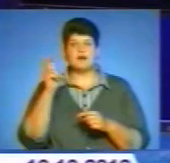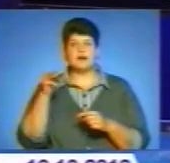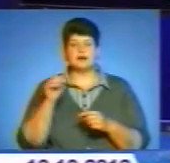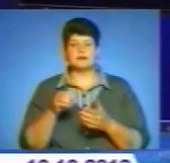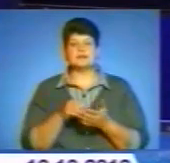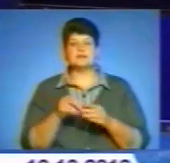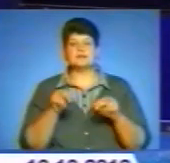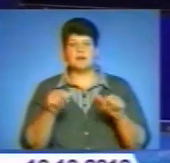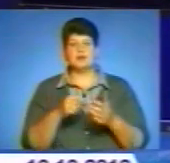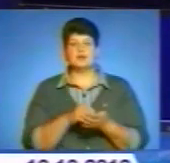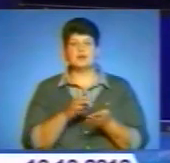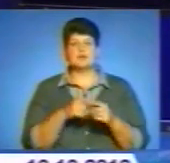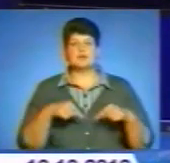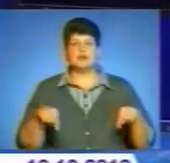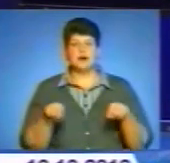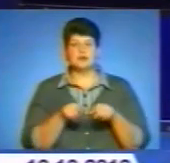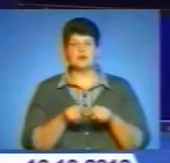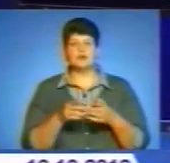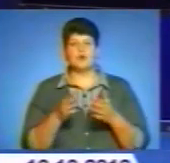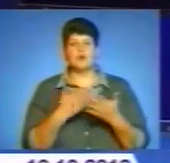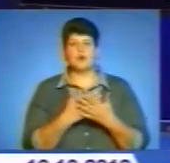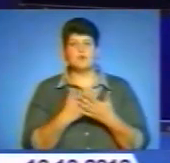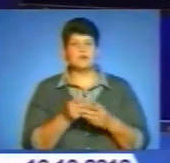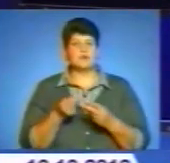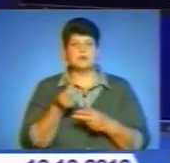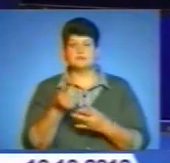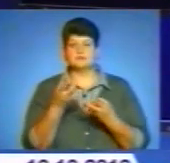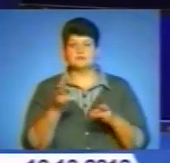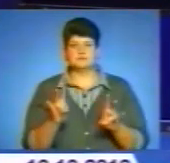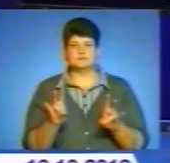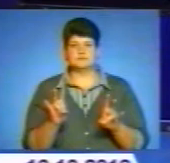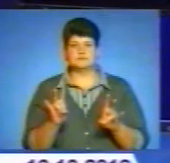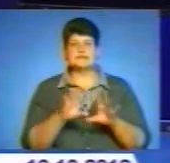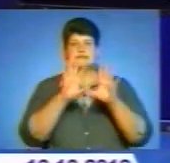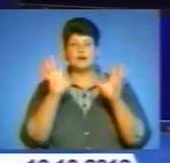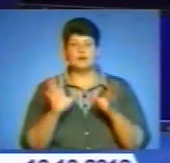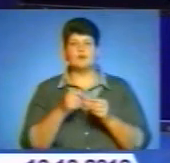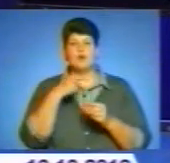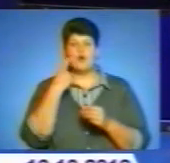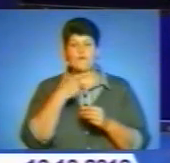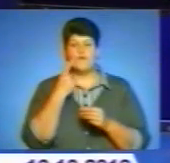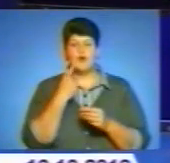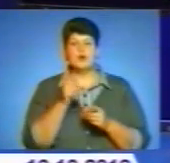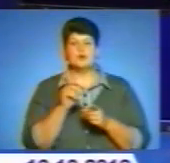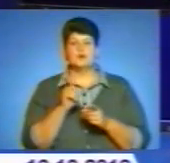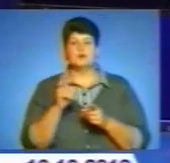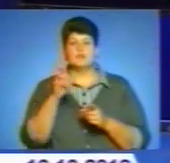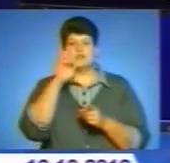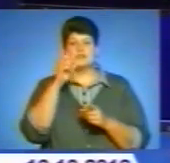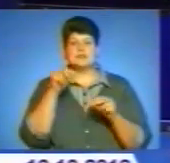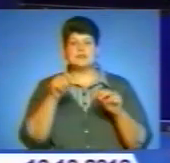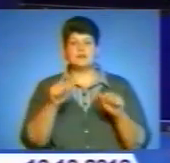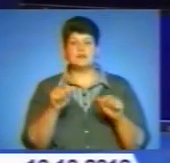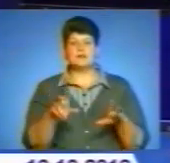поземельної книги, державної реєстрації земельної ділянки, державного акта на земельну ділянку, реєстрації договору оренди земельної